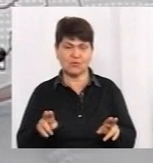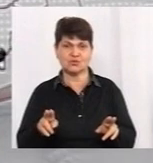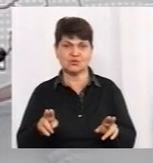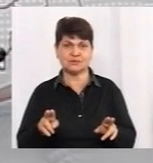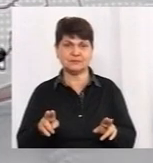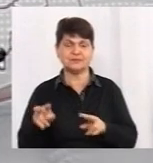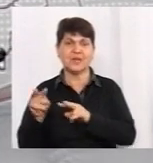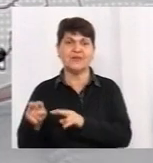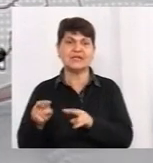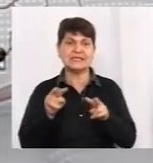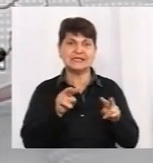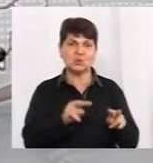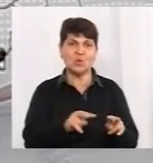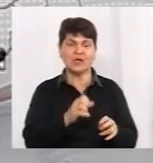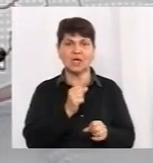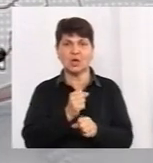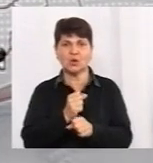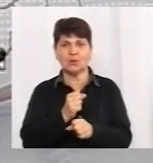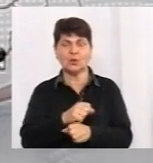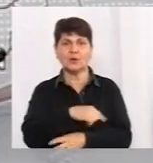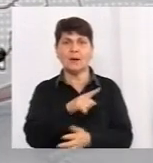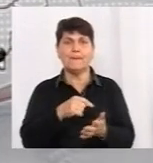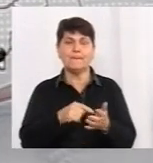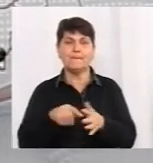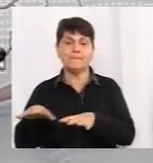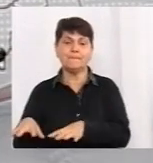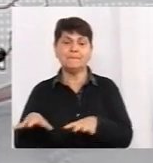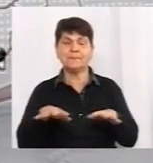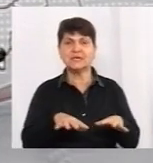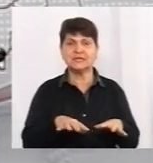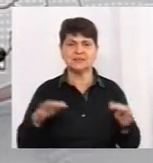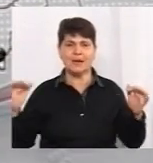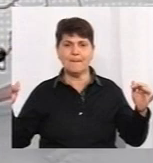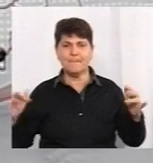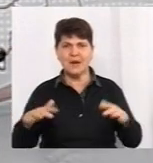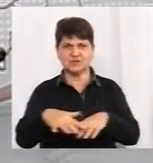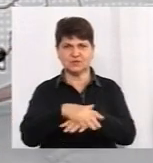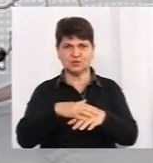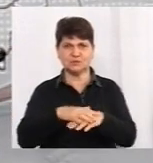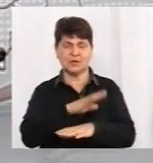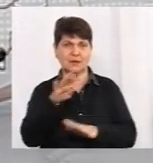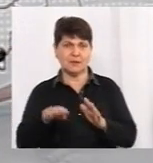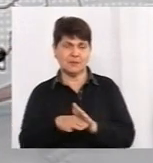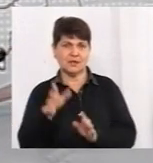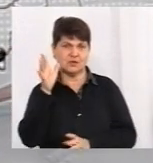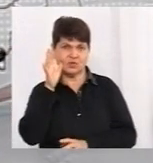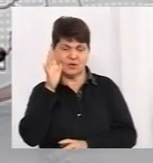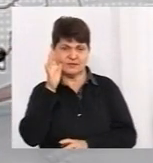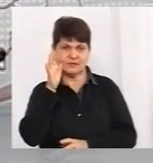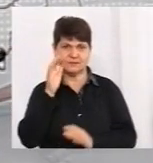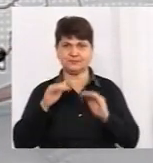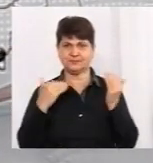Також відслідковувати роботу, знов, місць масового скупчення. Тому що навіть під час карантину, ми бачили,